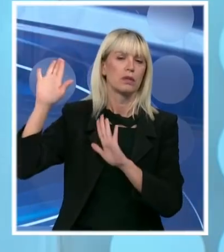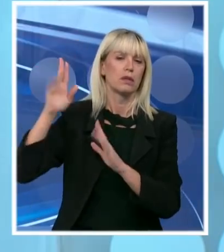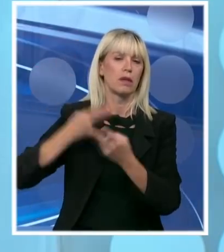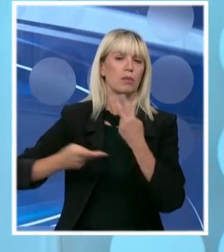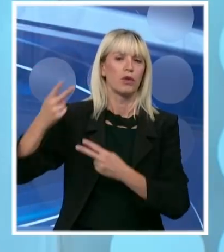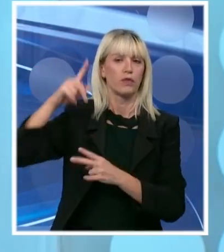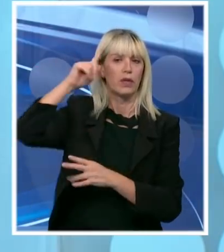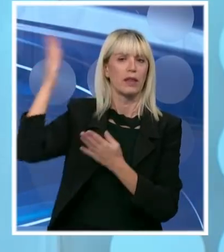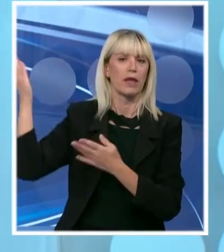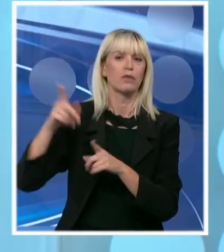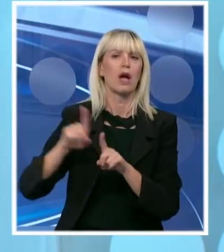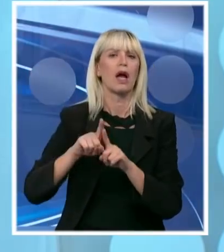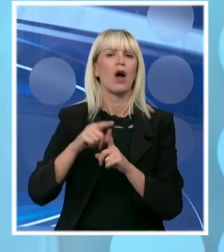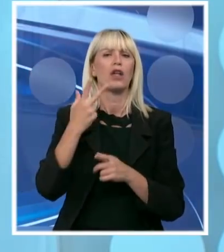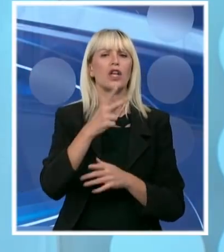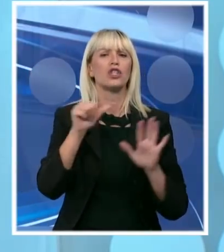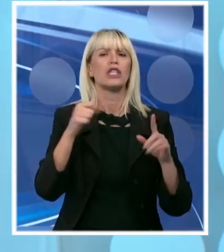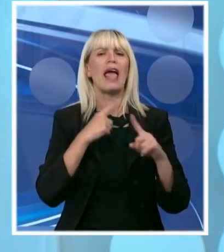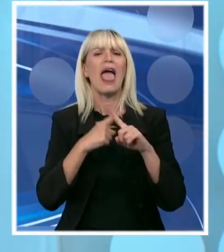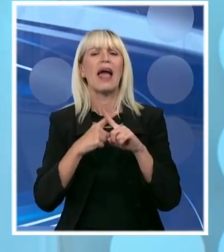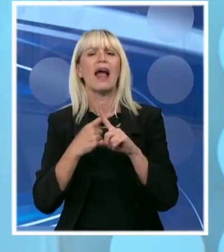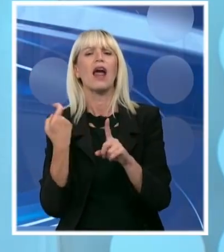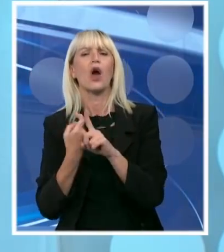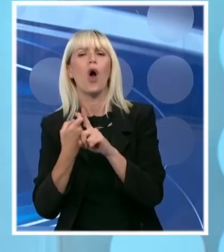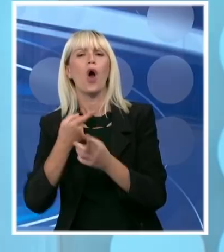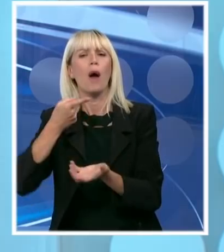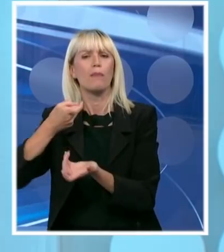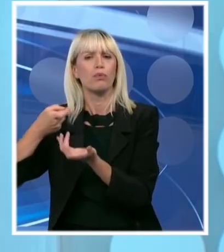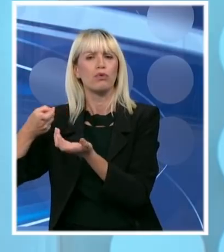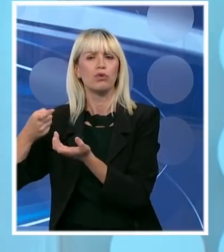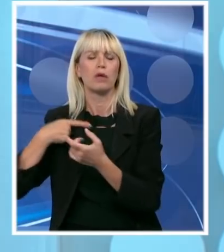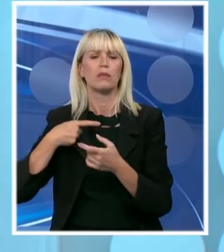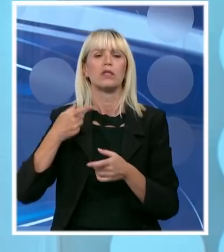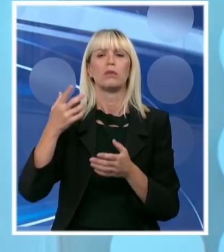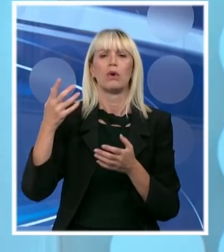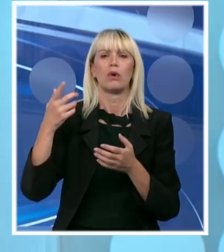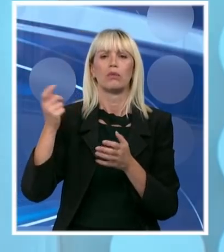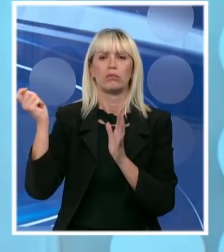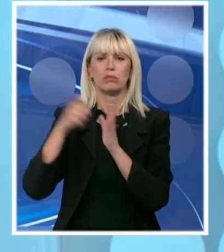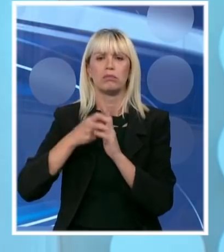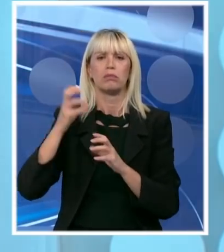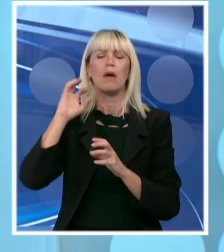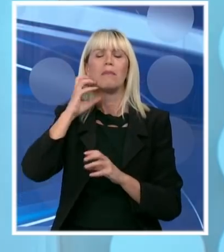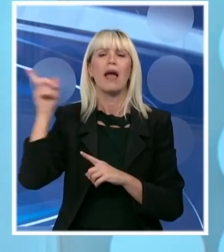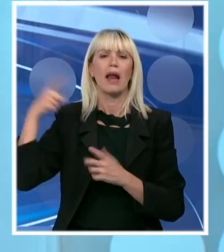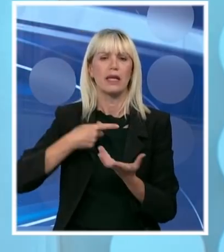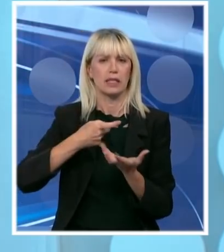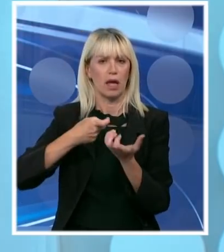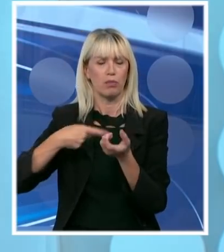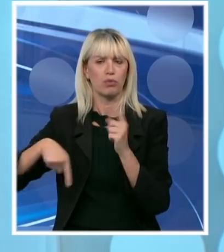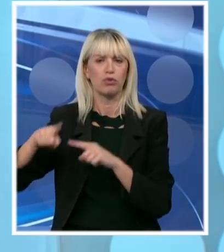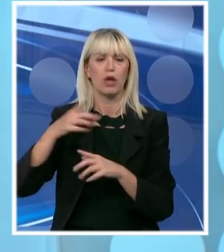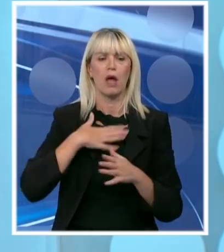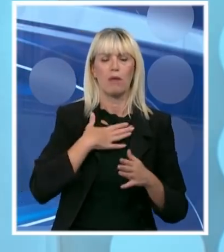ove G36 Hekler Kok puške. Mi smo nabavili belgijske Skarp puške. Radimo našu modularnu pušku i